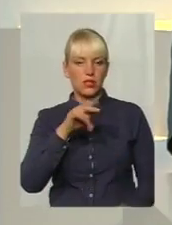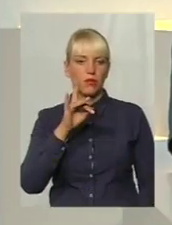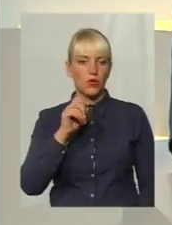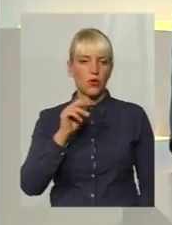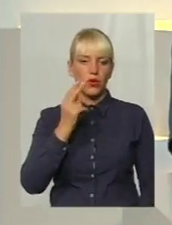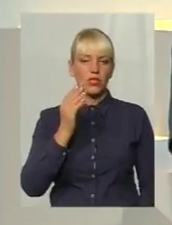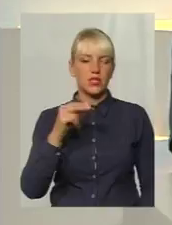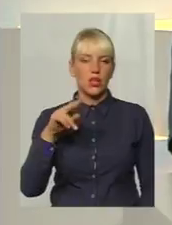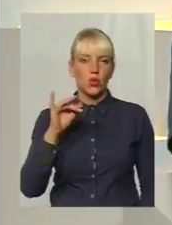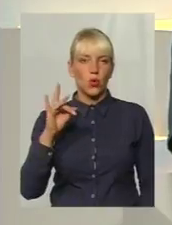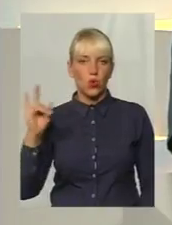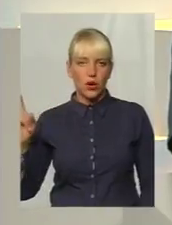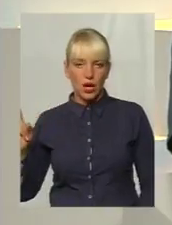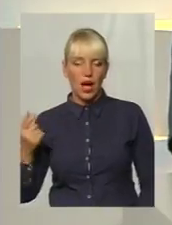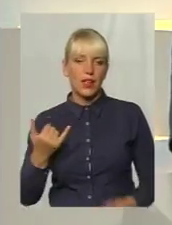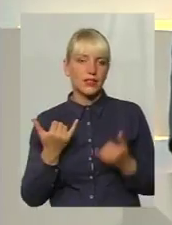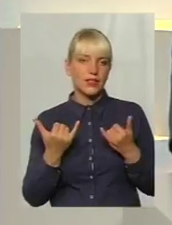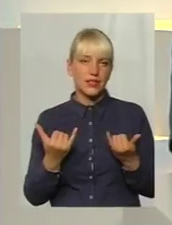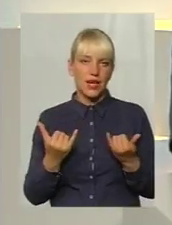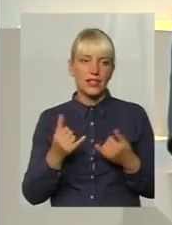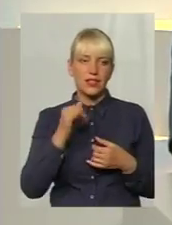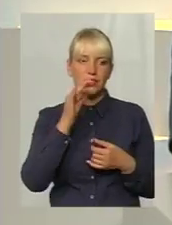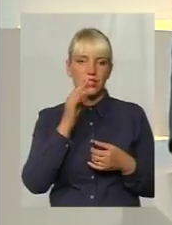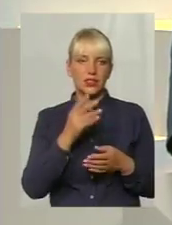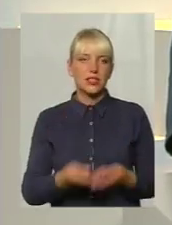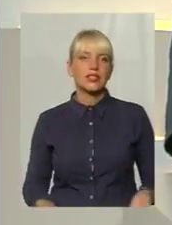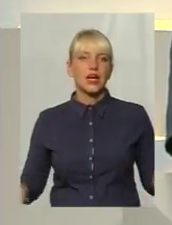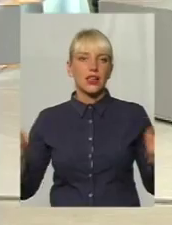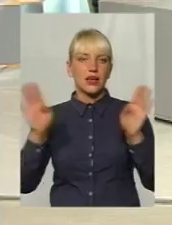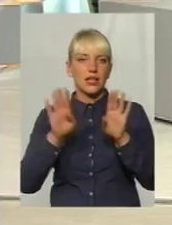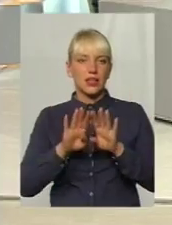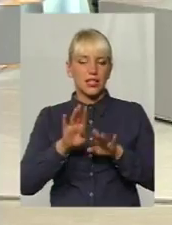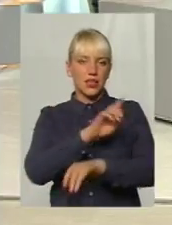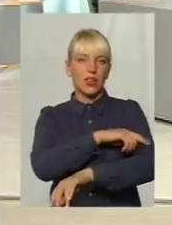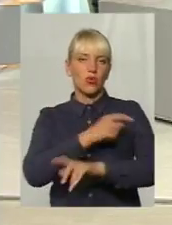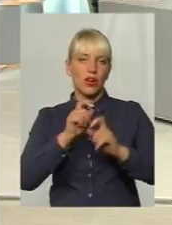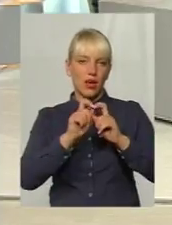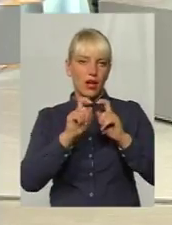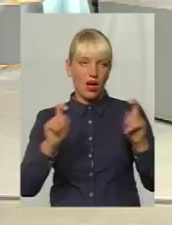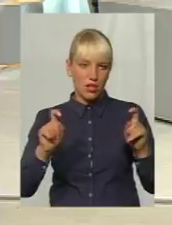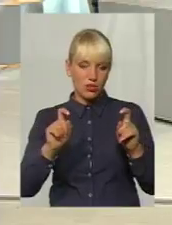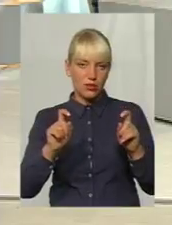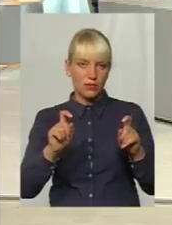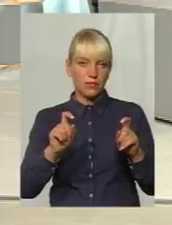Зараз не вели час. Зараз лікарні закрили. Зараз